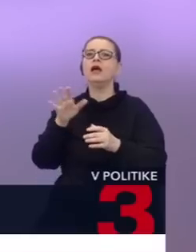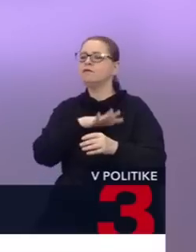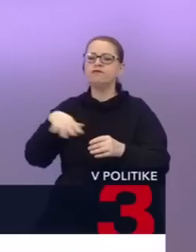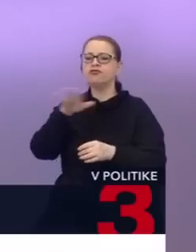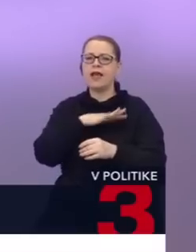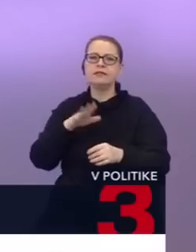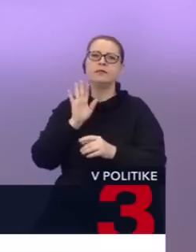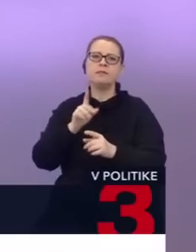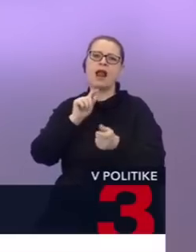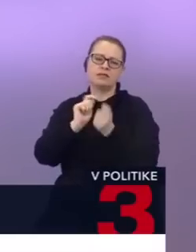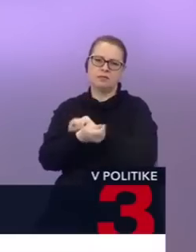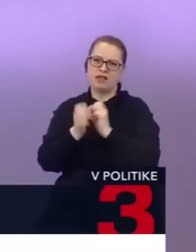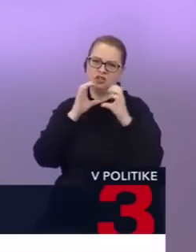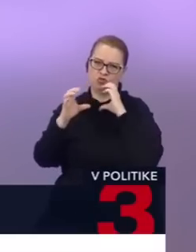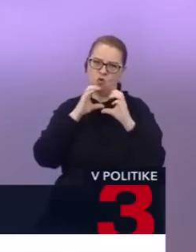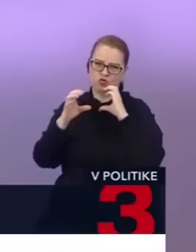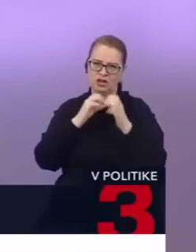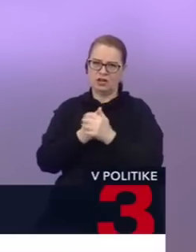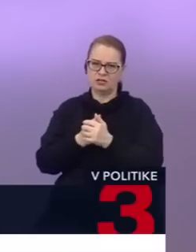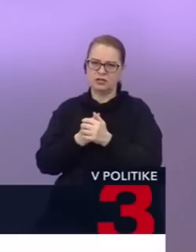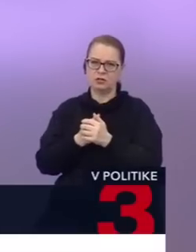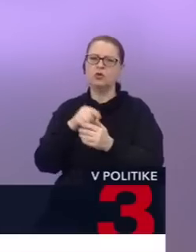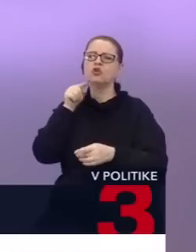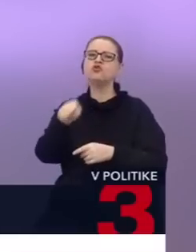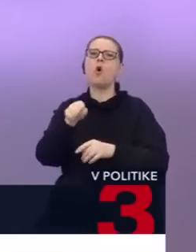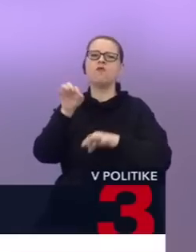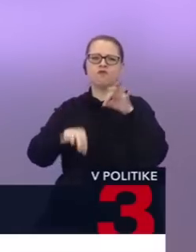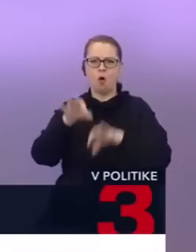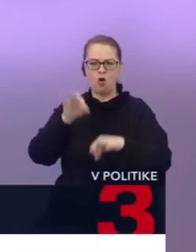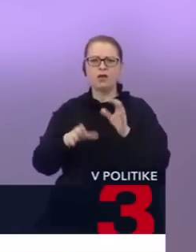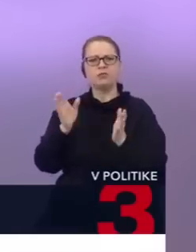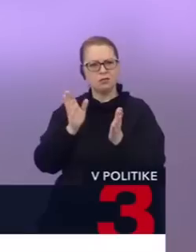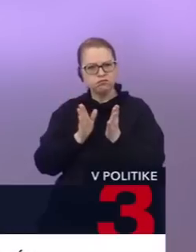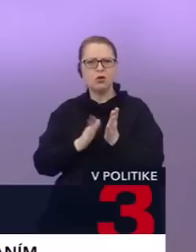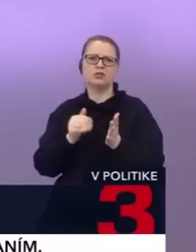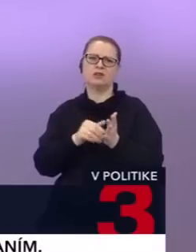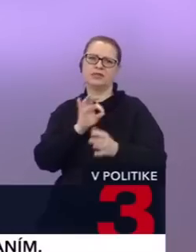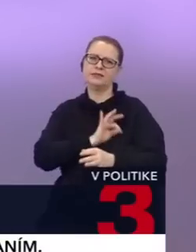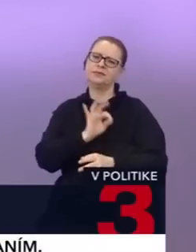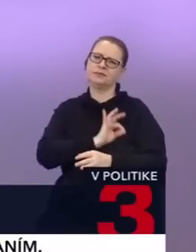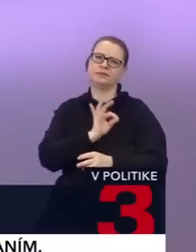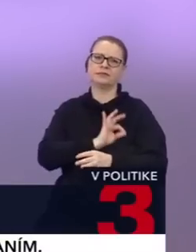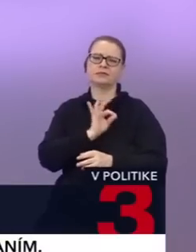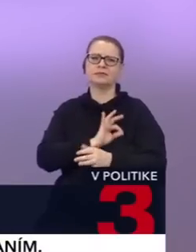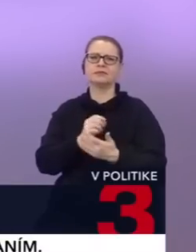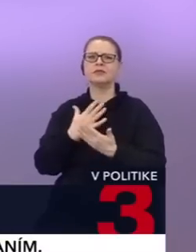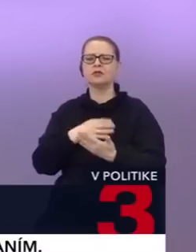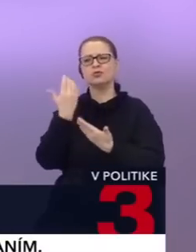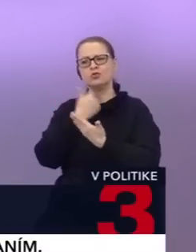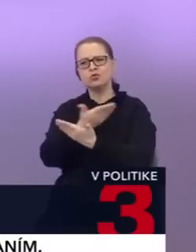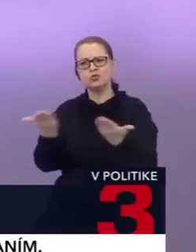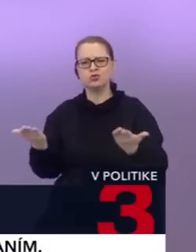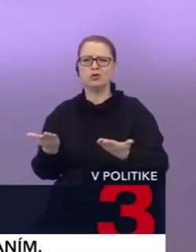mali výrazne zmeniť. je to, čo sme sa rozprávali, že teraz do volieb je potrebné a chcú teda osloviť voliča na Slovensku a dať mu ponuku,